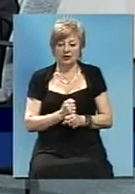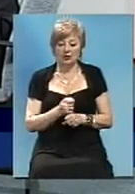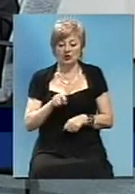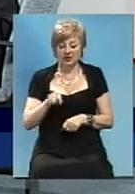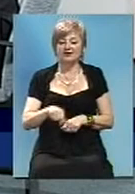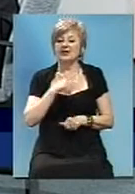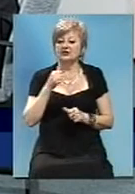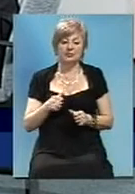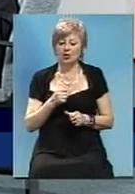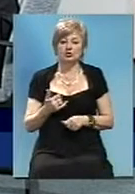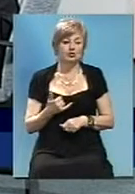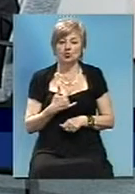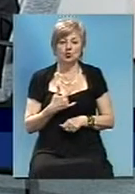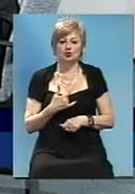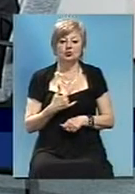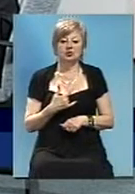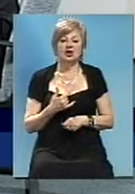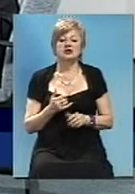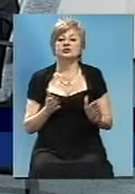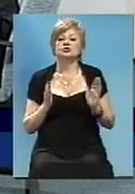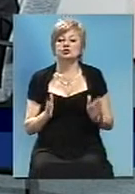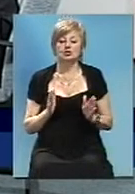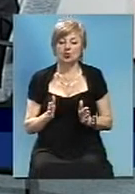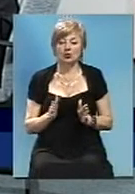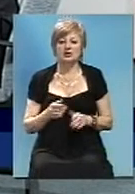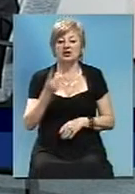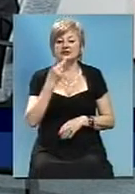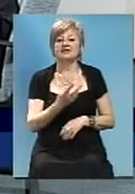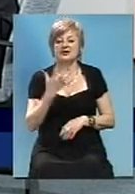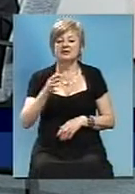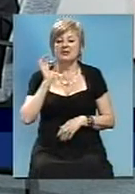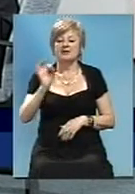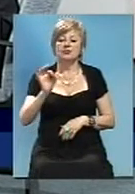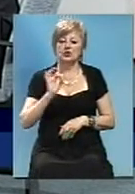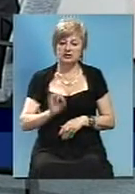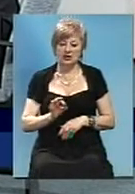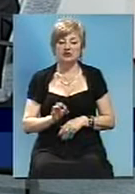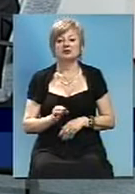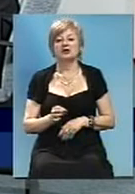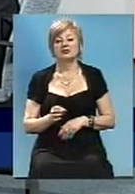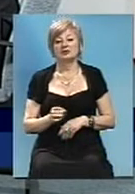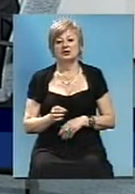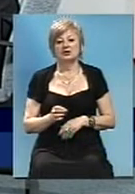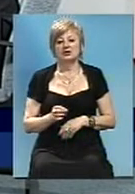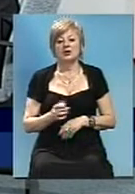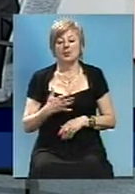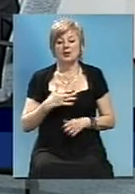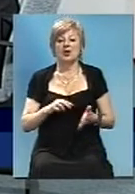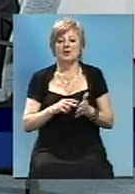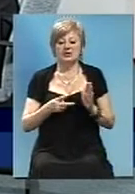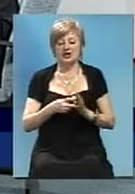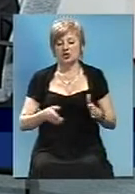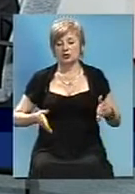году у нас всего лишь 25% мы планируем на